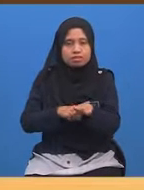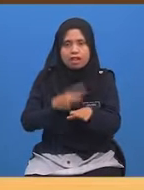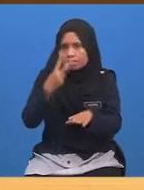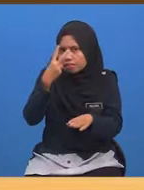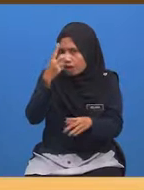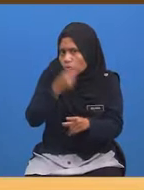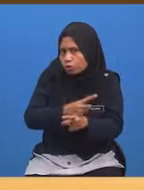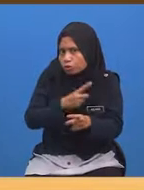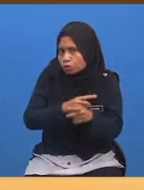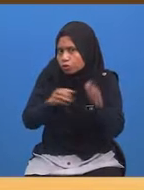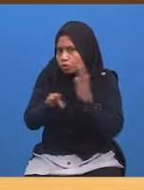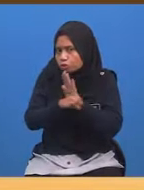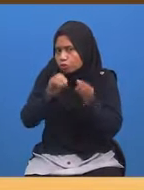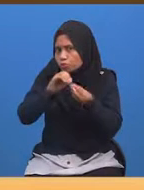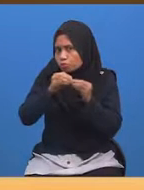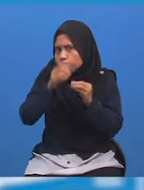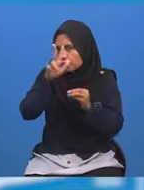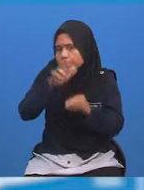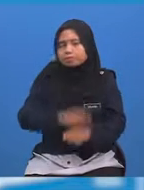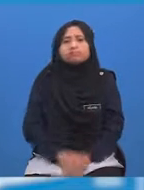teliti Contoh ketiga